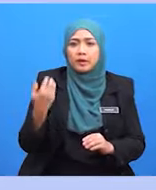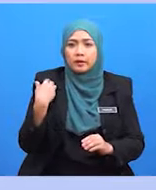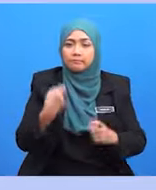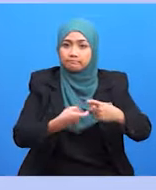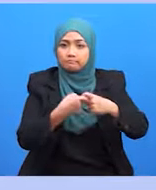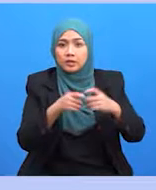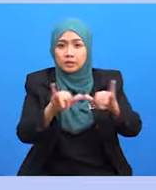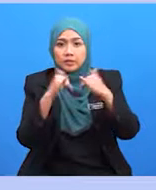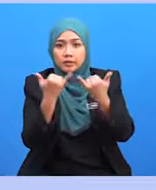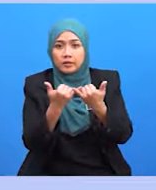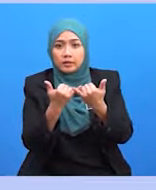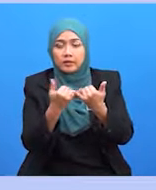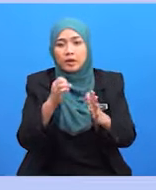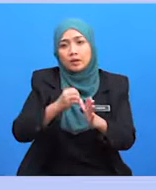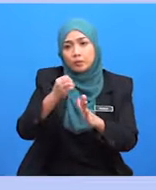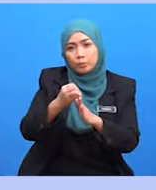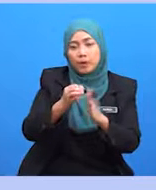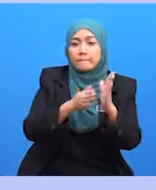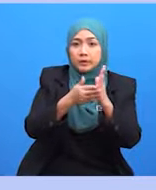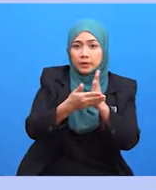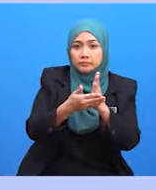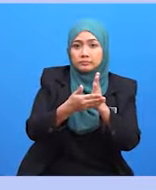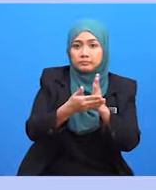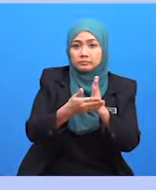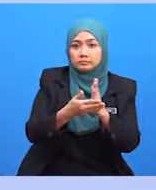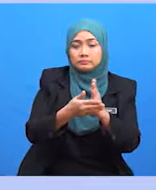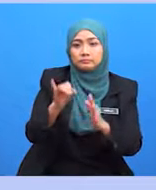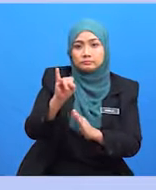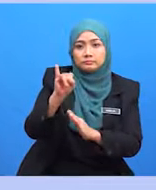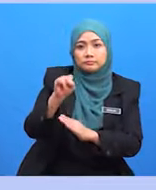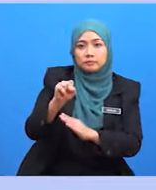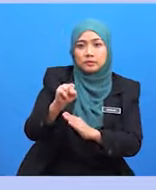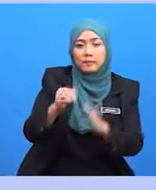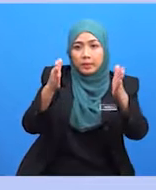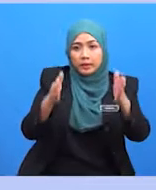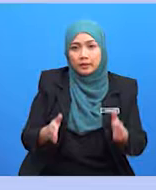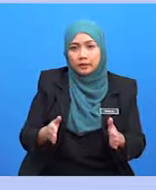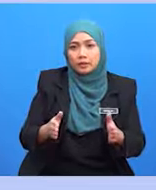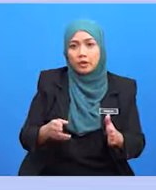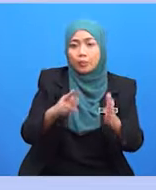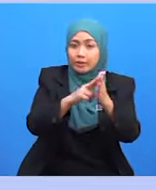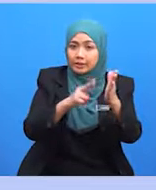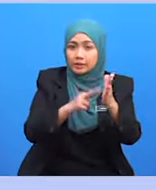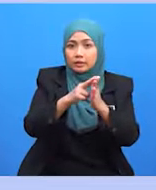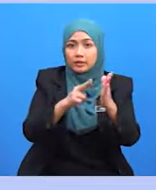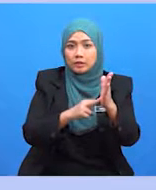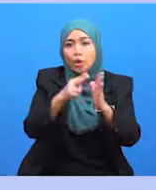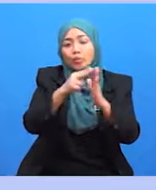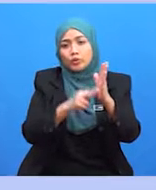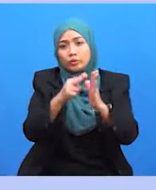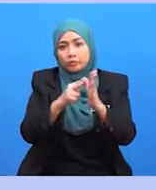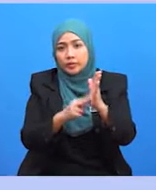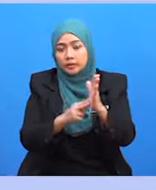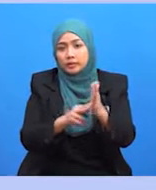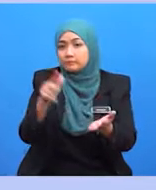dengan syarikat atau perbadanan melalui imej sesebuah organisasi sebagai badan korporat yang sah di sisi